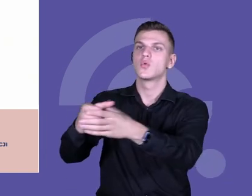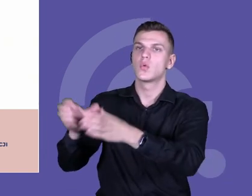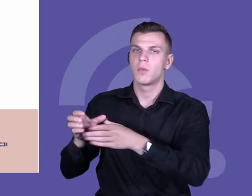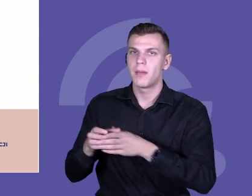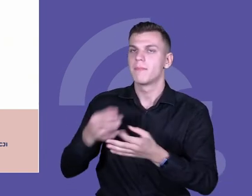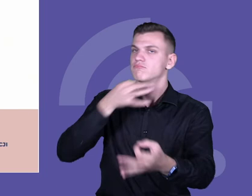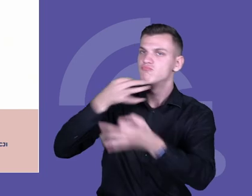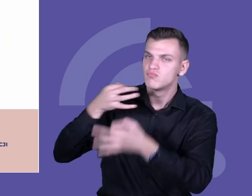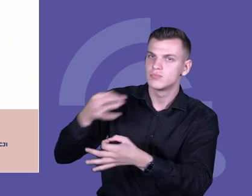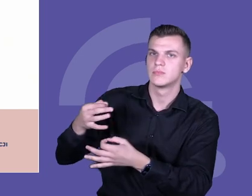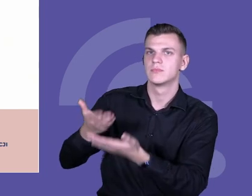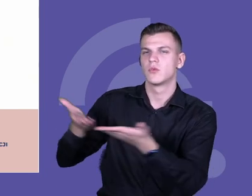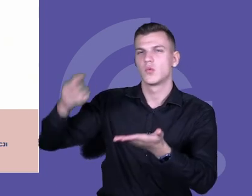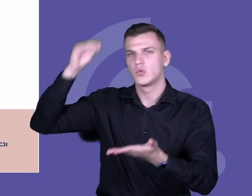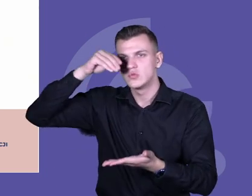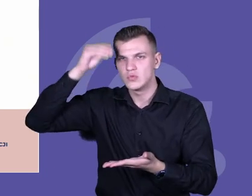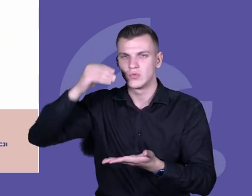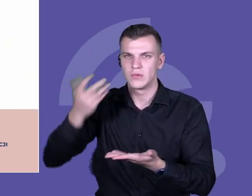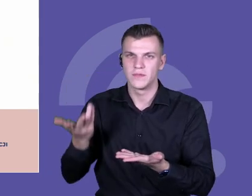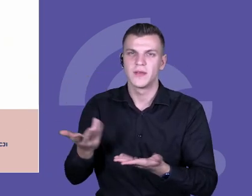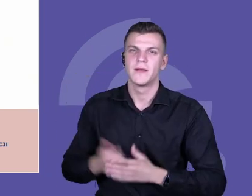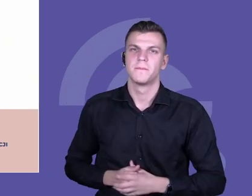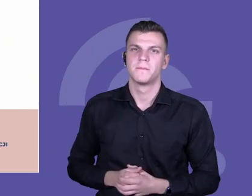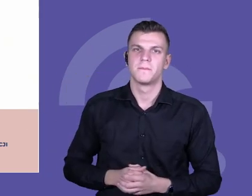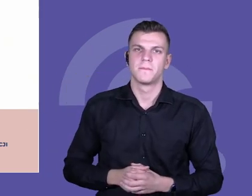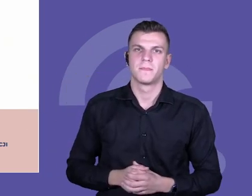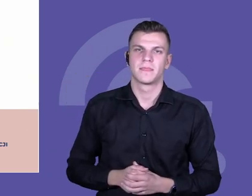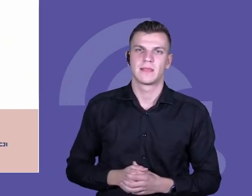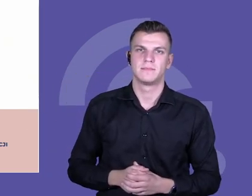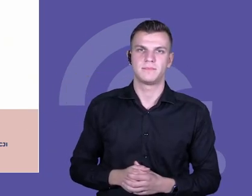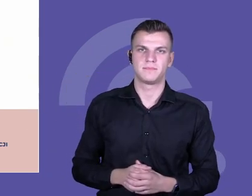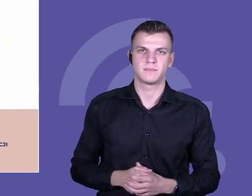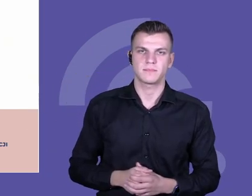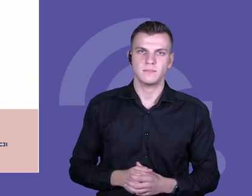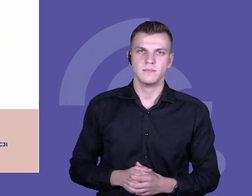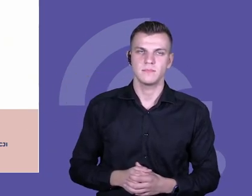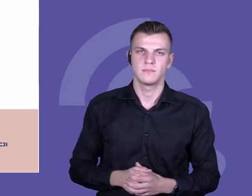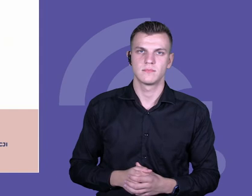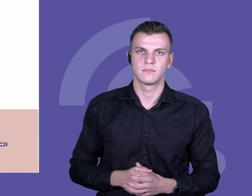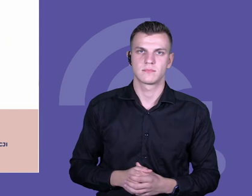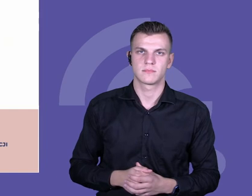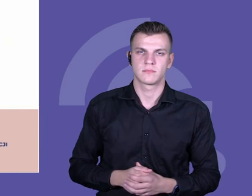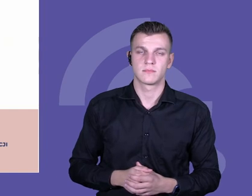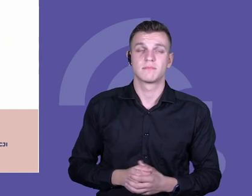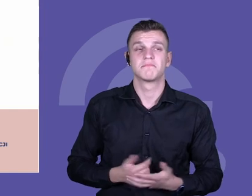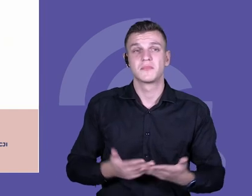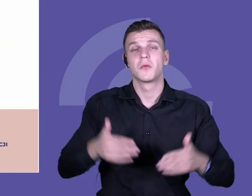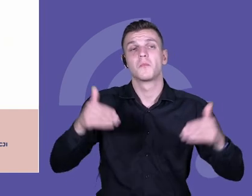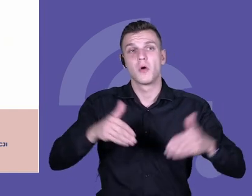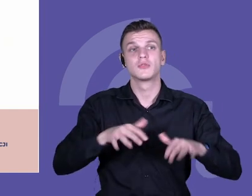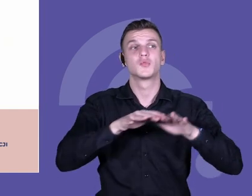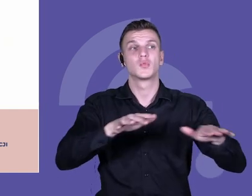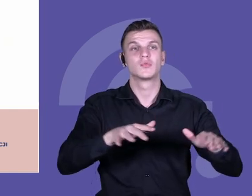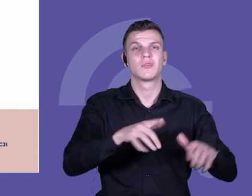zwrotne, grupowanie uczniów, co może nie być obecne w wielu klasach,